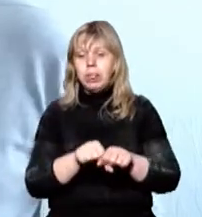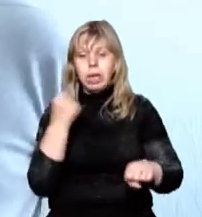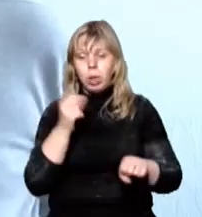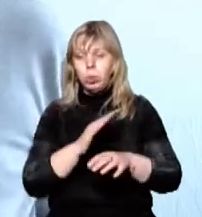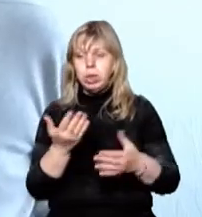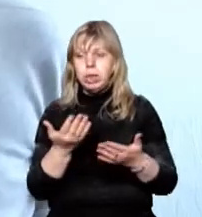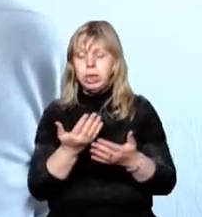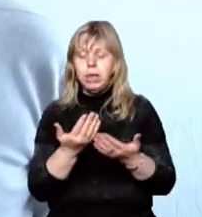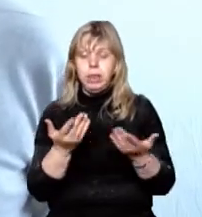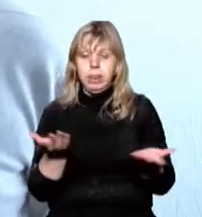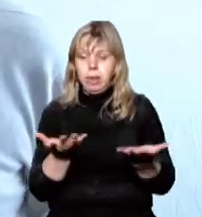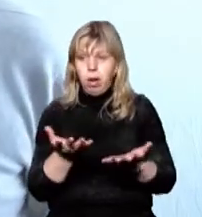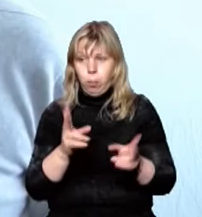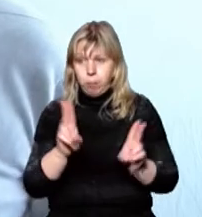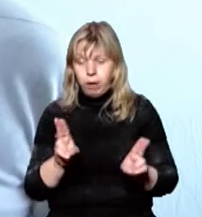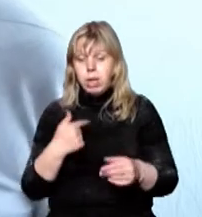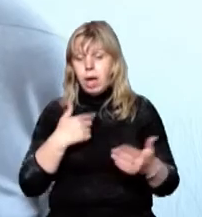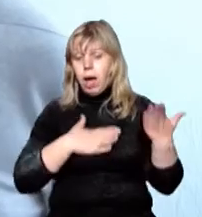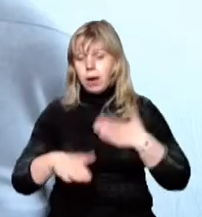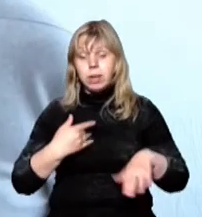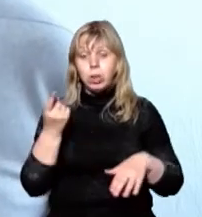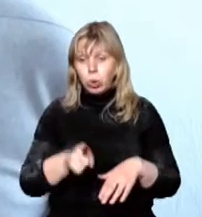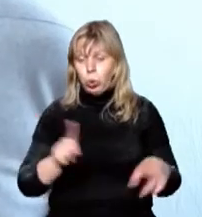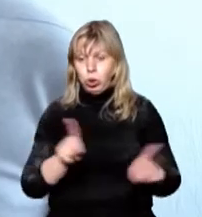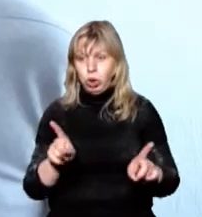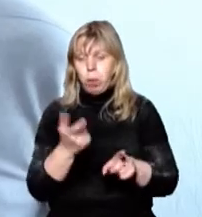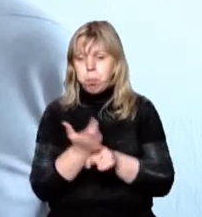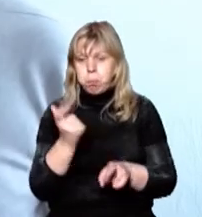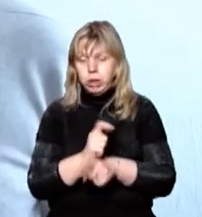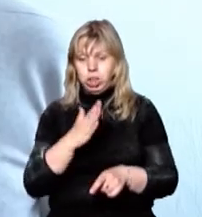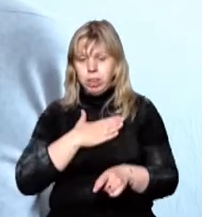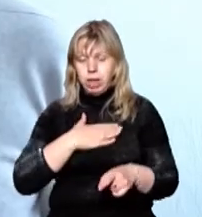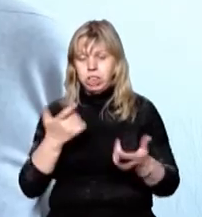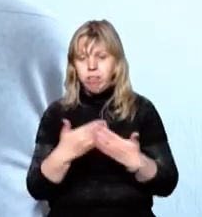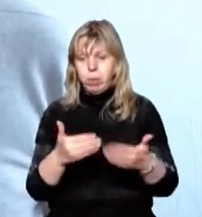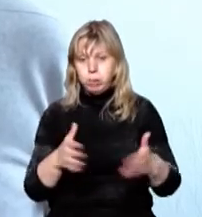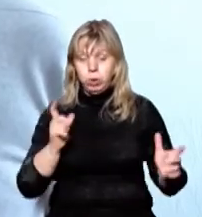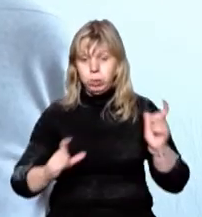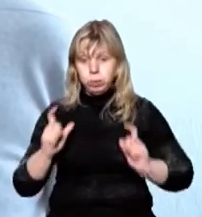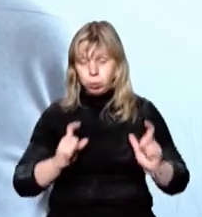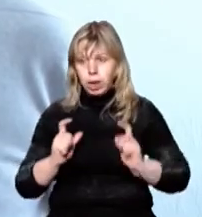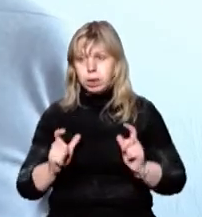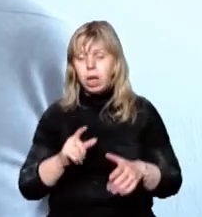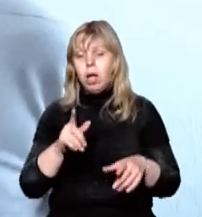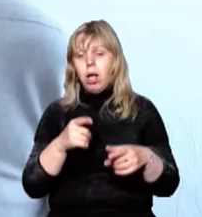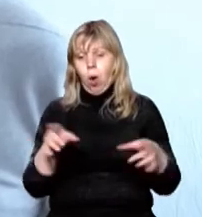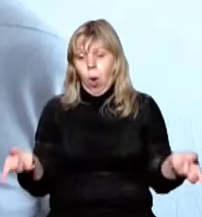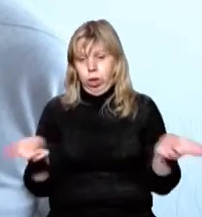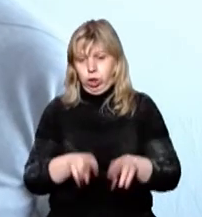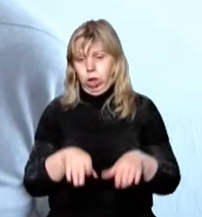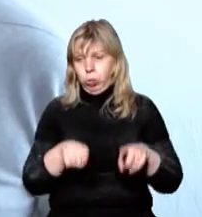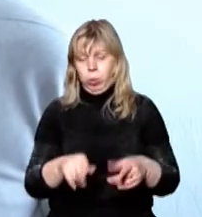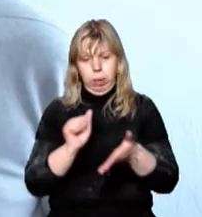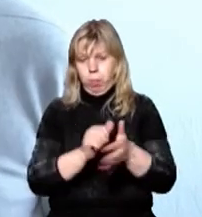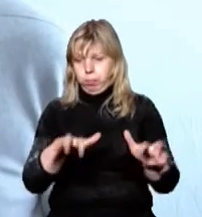ніякі. Але я радий з того, що більшість наших випускників бакалаврату, скоріше всього, просто збирати